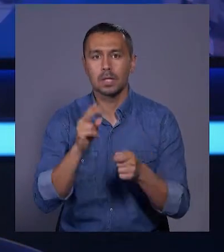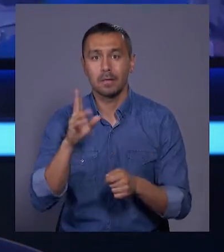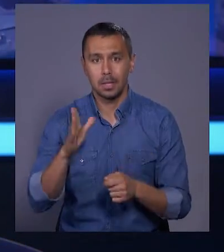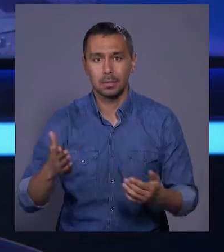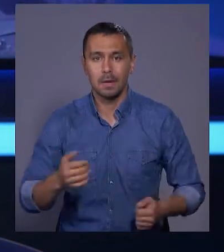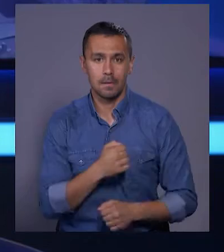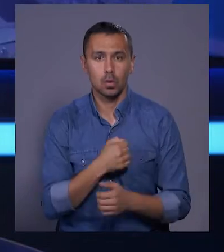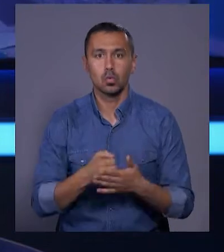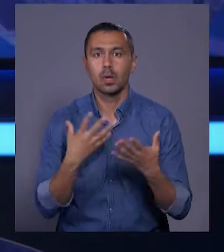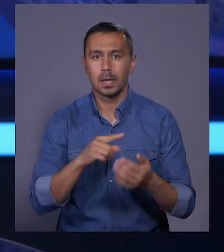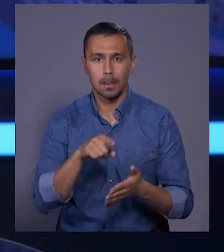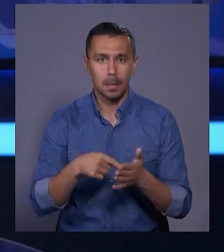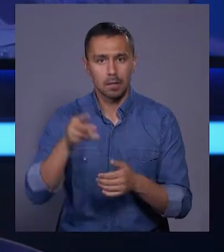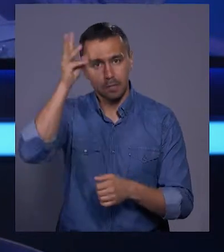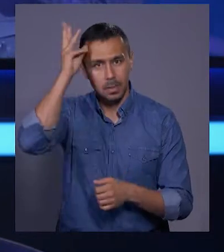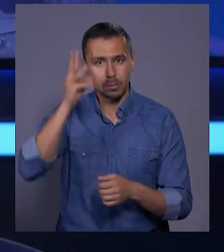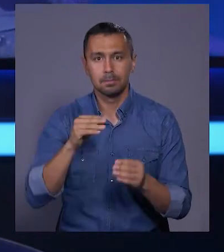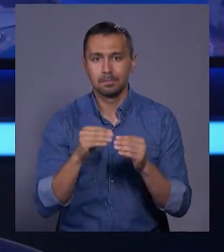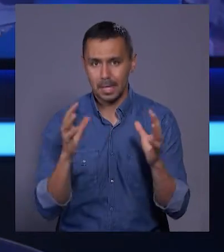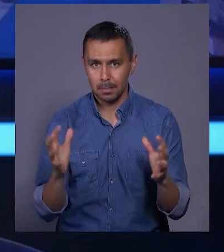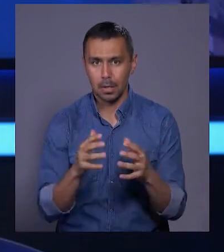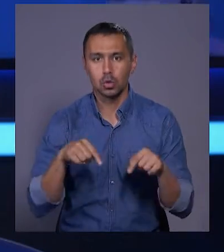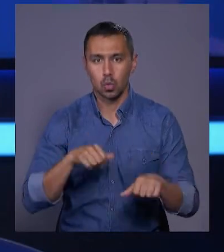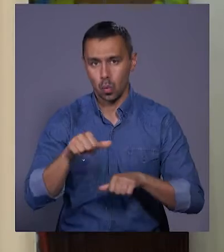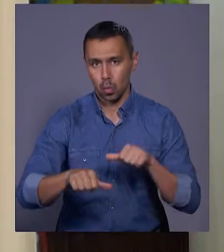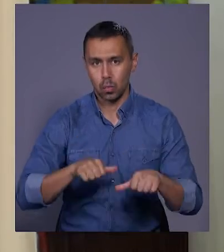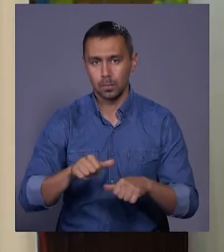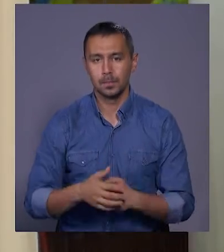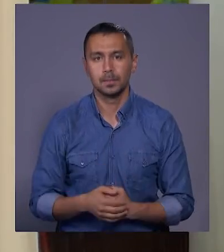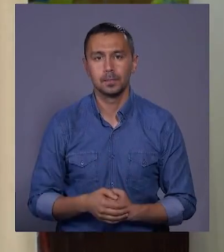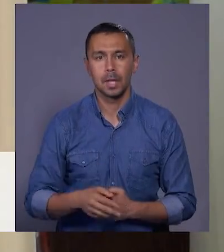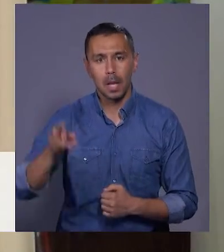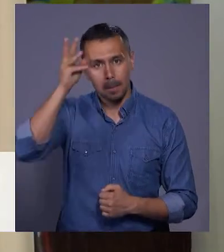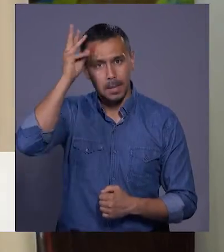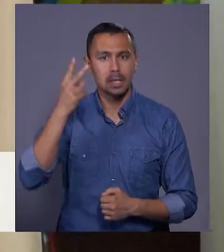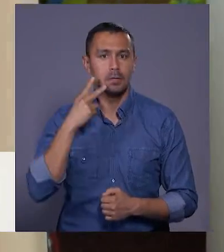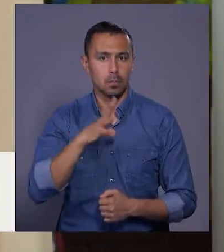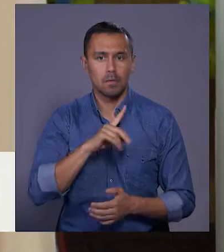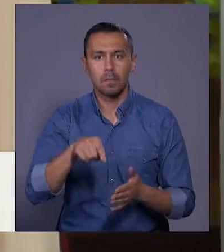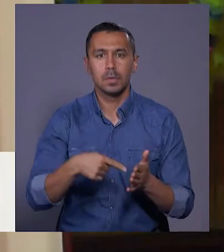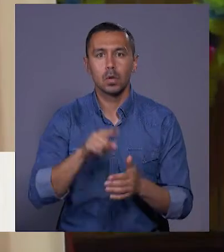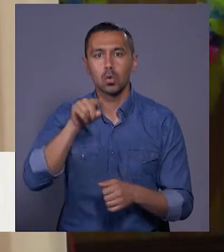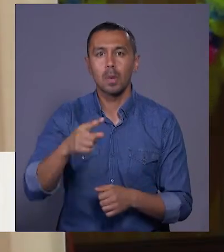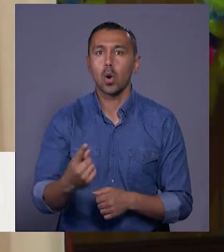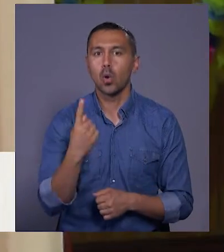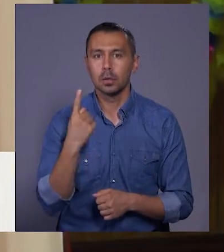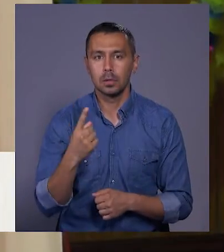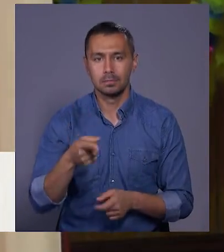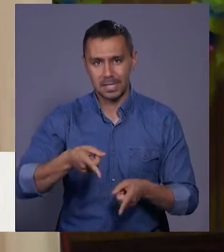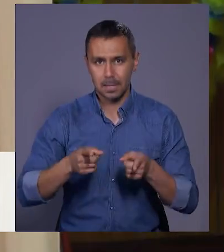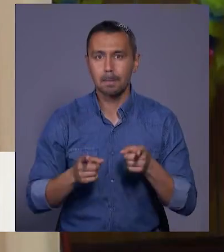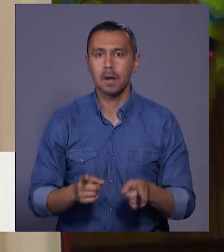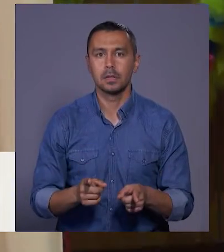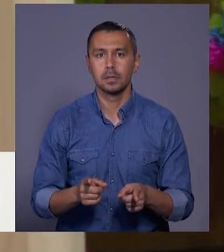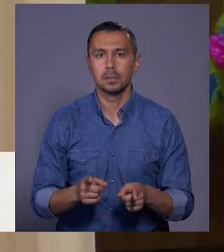військовим до Дня міста у Хмельницькому зберегли і цьогоріч. Хмельницький завжди був містом номер один, насправді